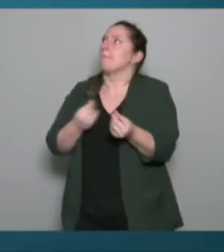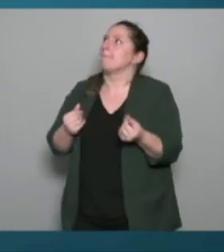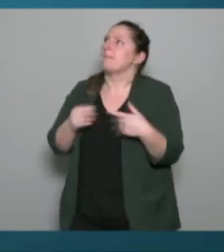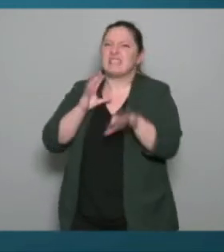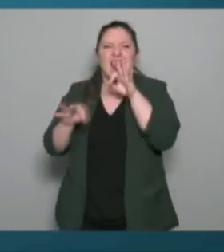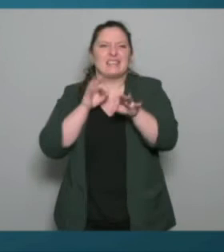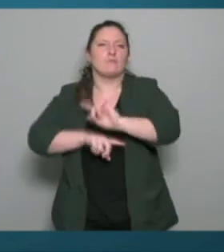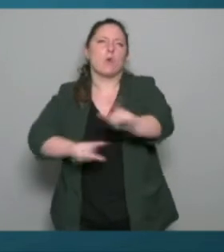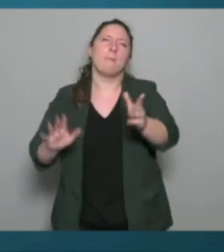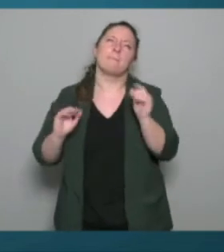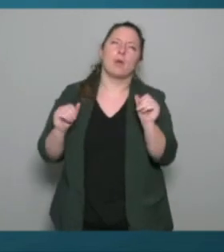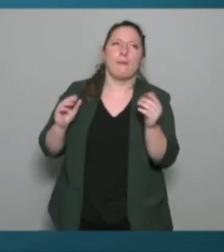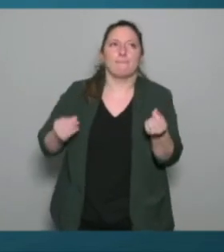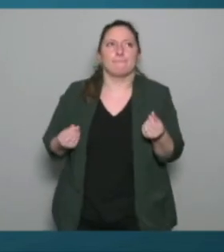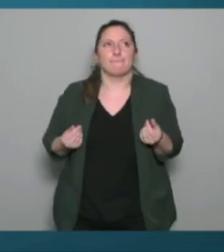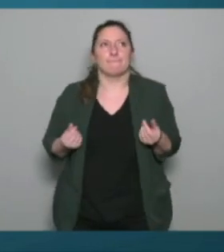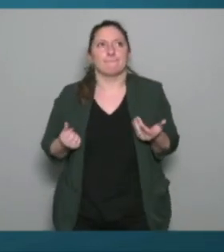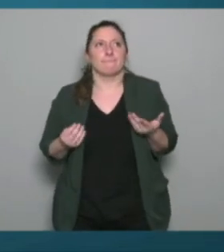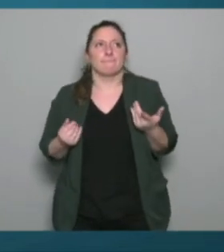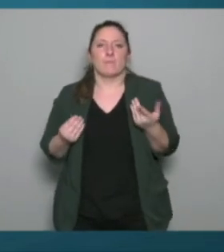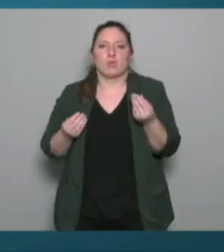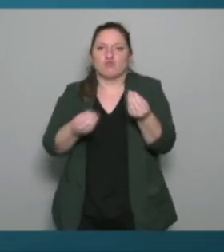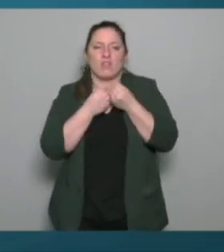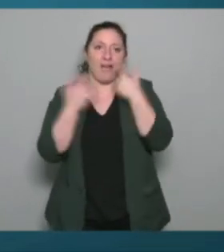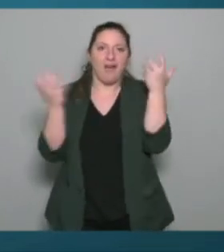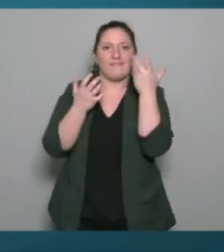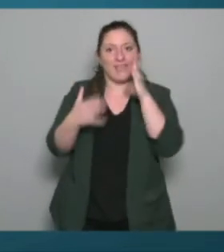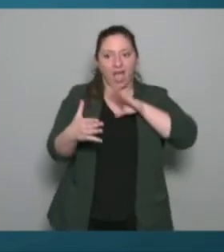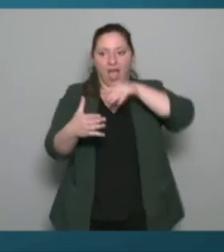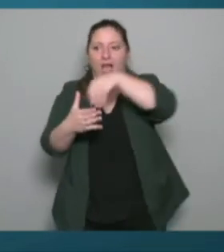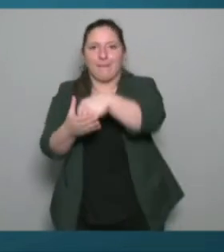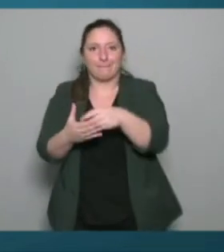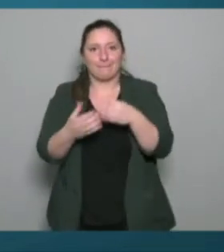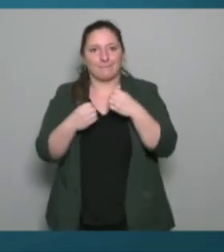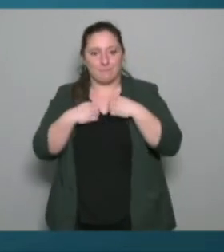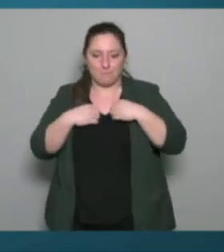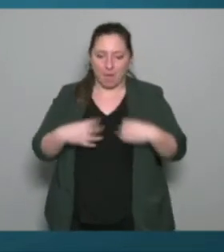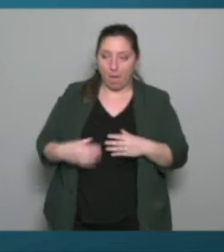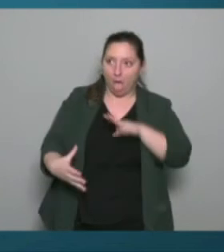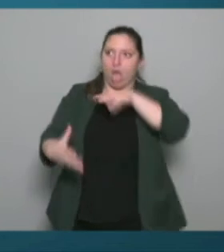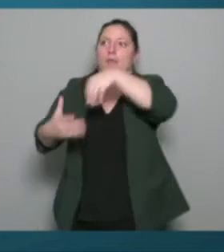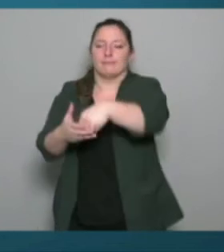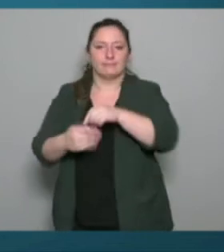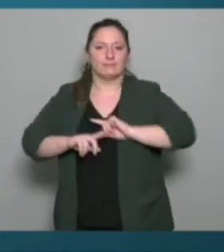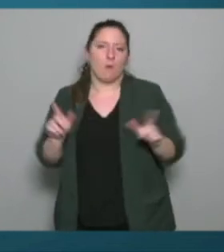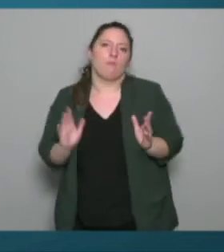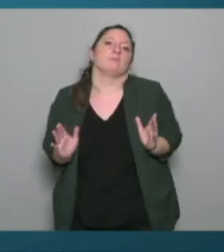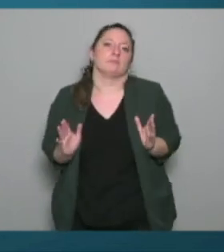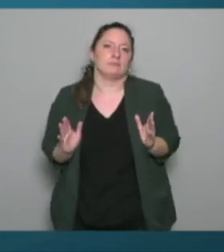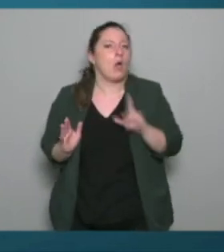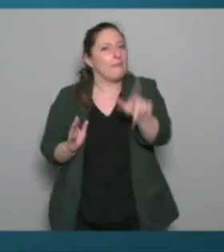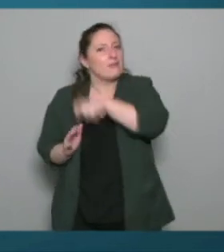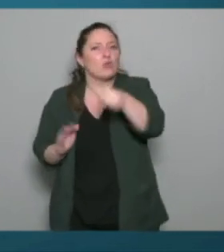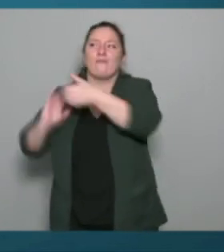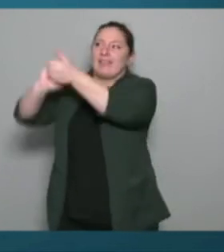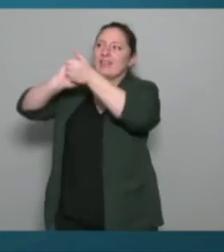ce n pas forcément englobant c'est à fois fédérateur mais en même temps ça peut exclure certaines personnes en disant non moi